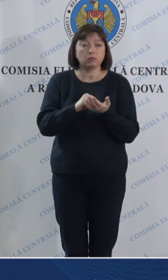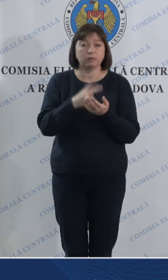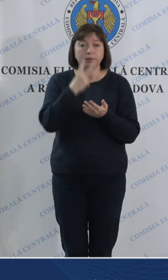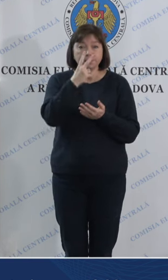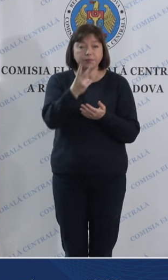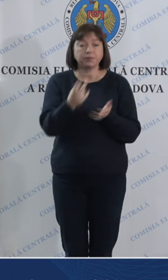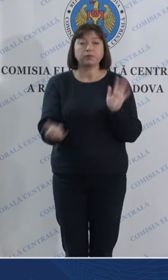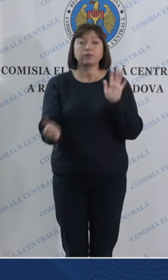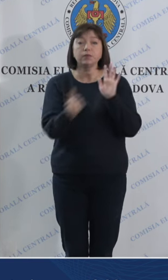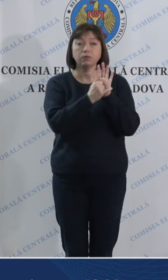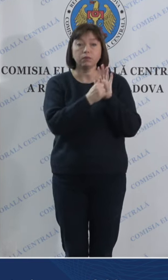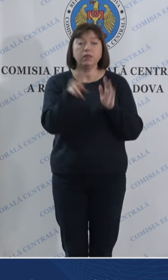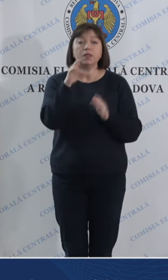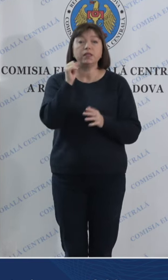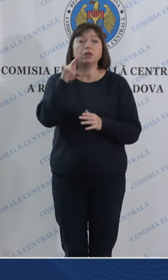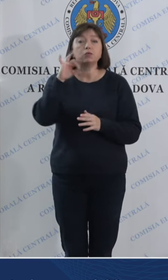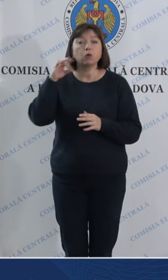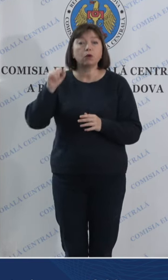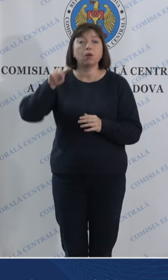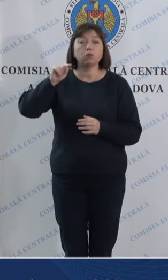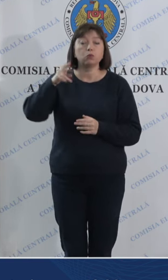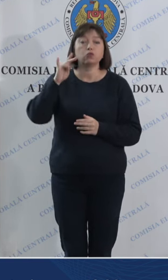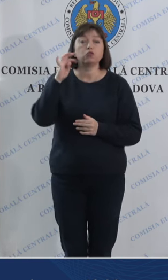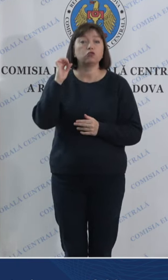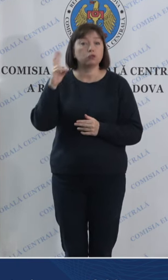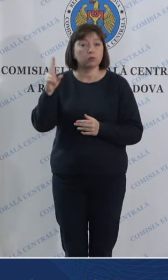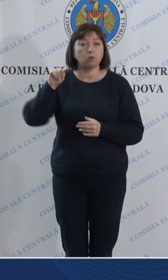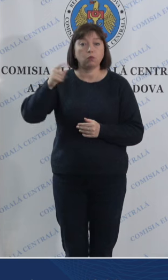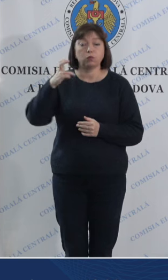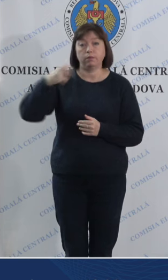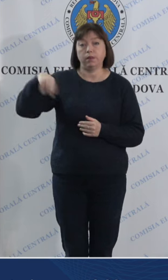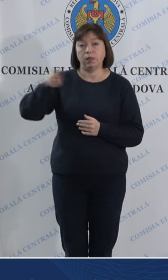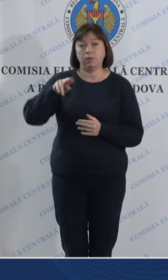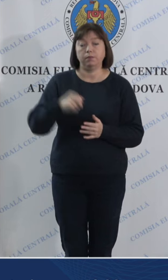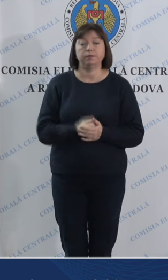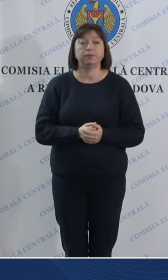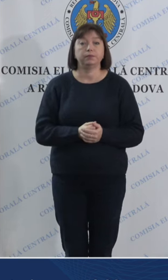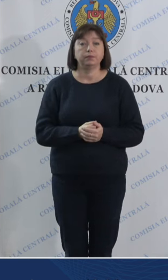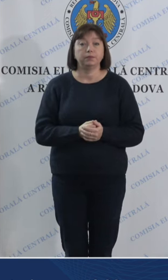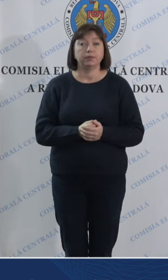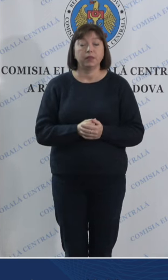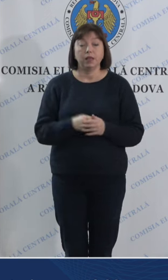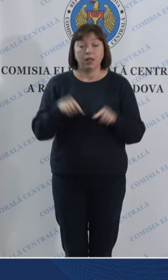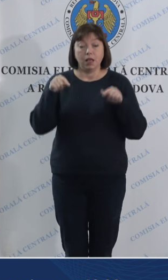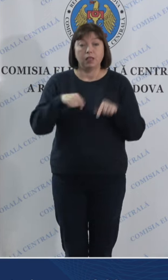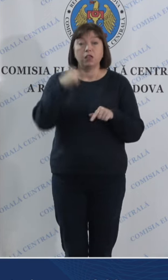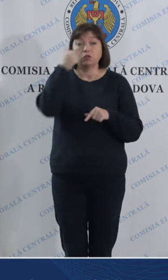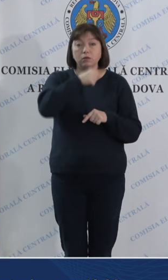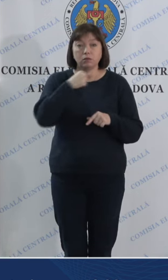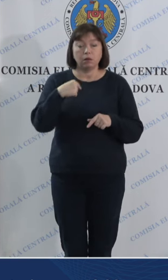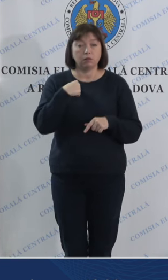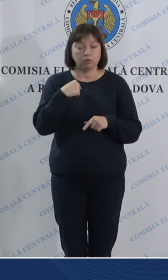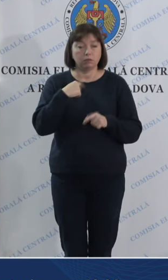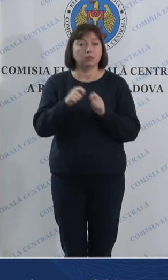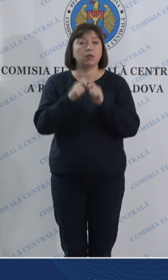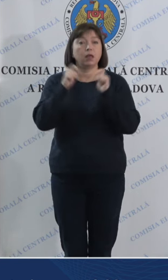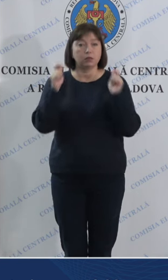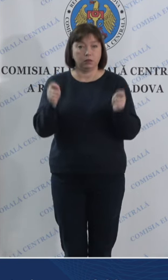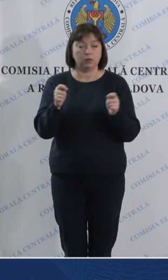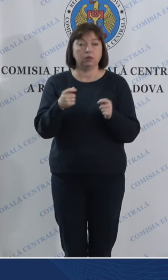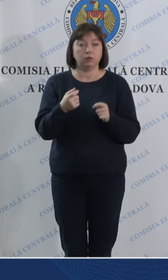aplicația diaspora.cek.md. În acest an am deschis un număr